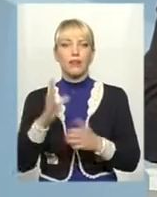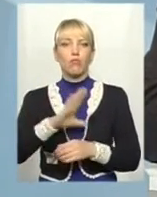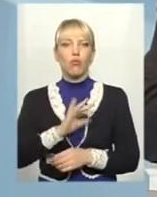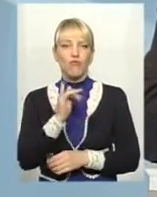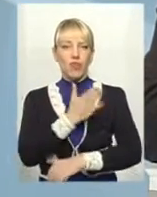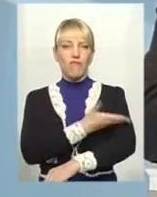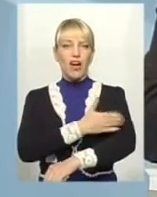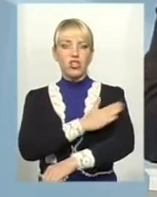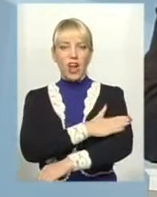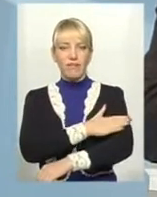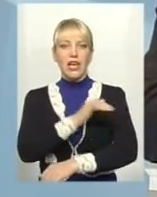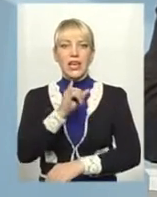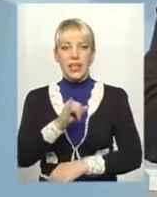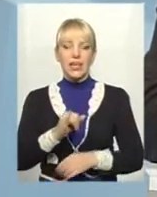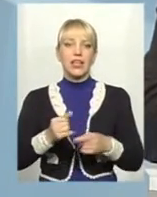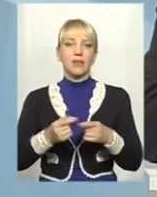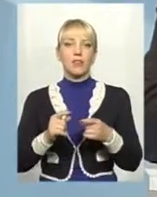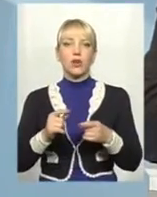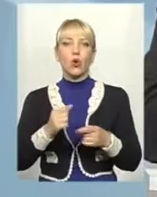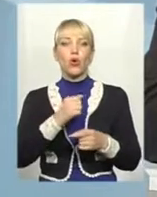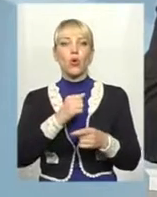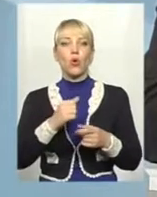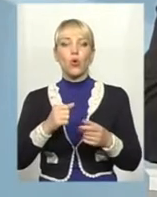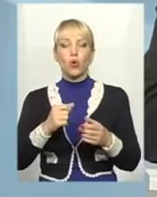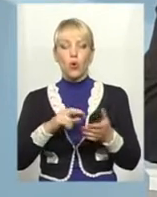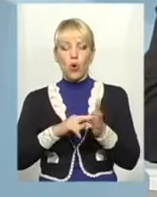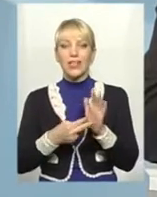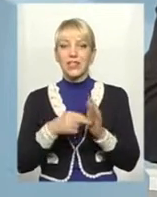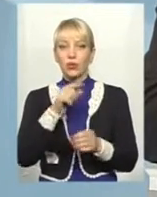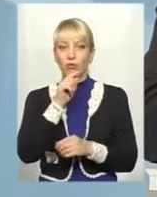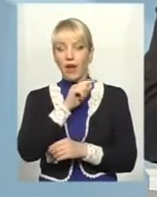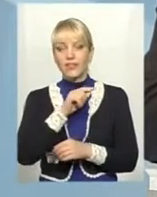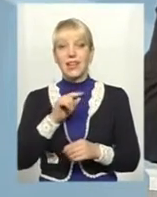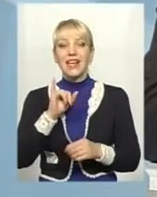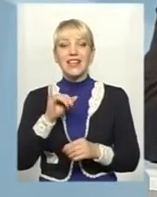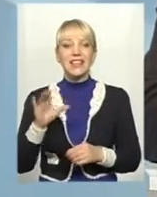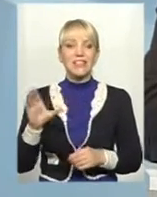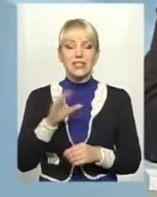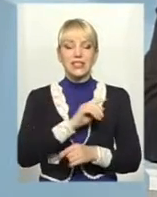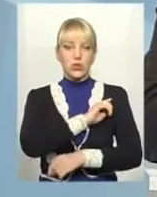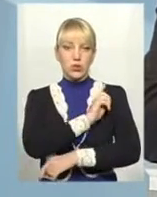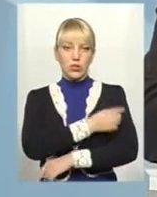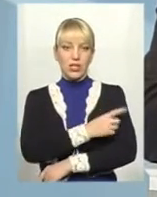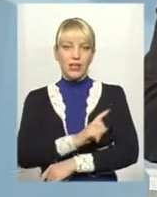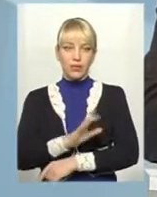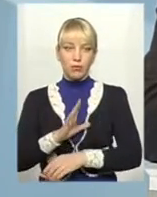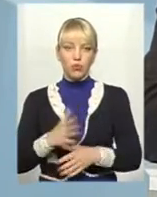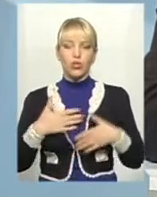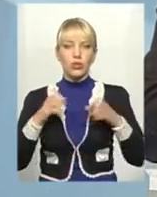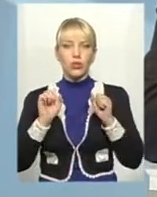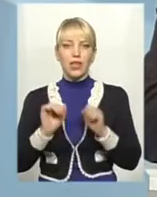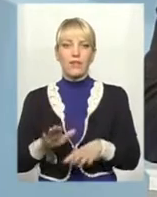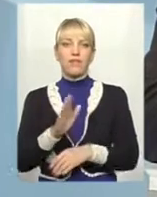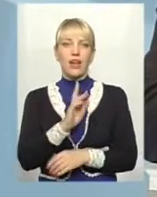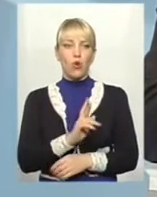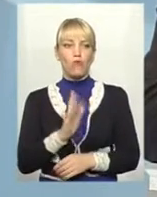і координувався, звичайно. Тому зусилля, які були докладені Яком Васильовичем,